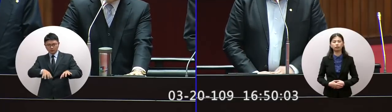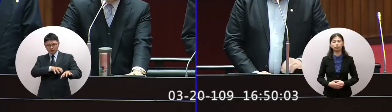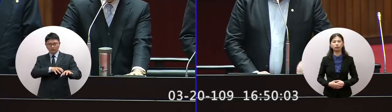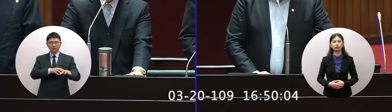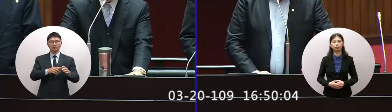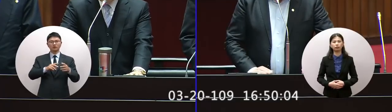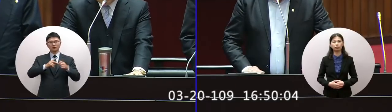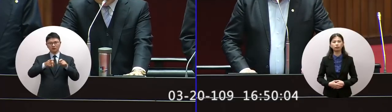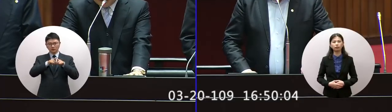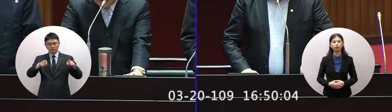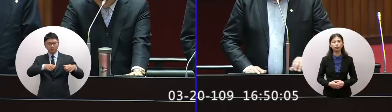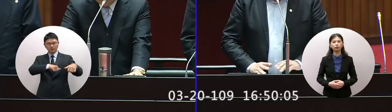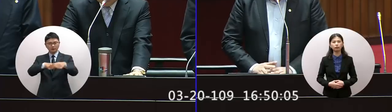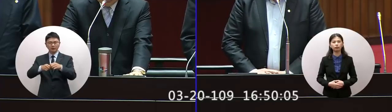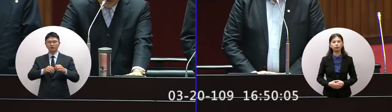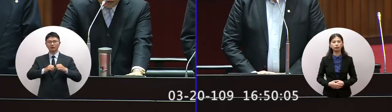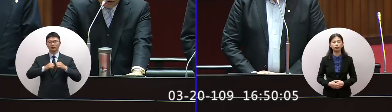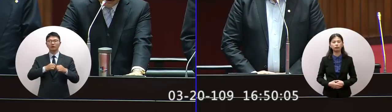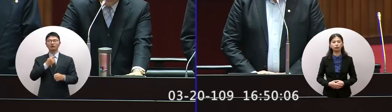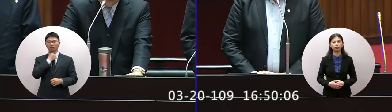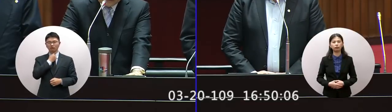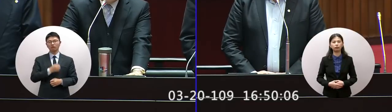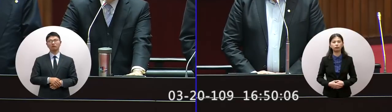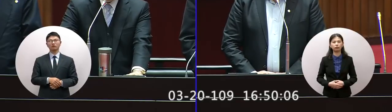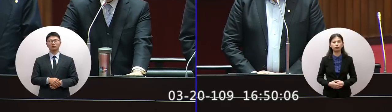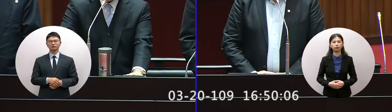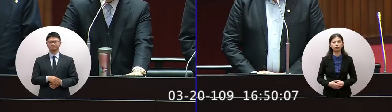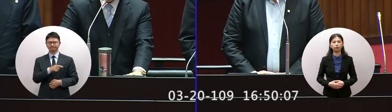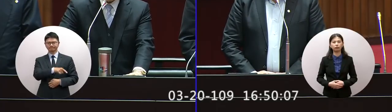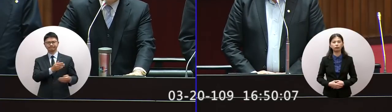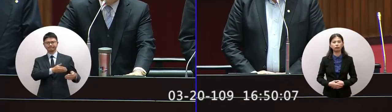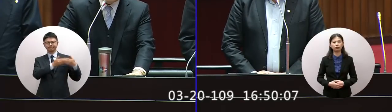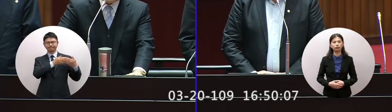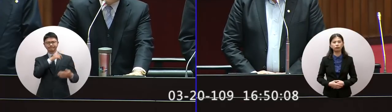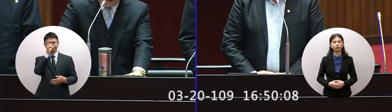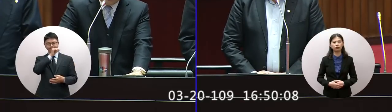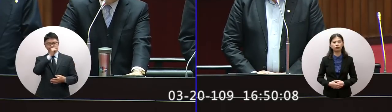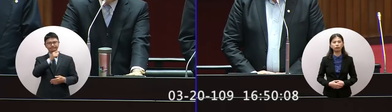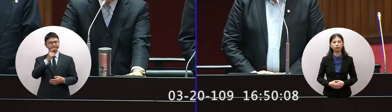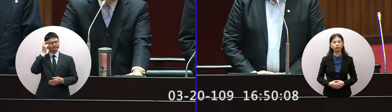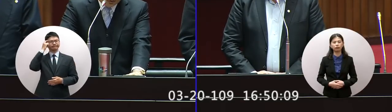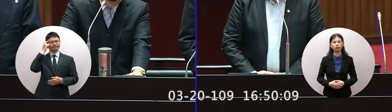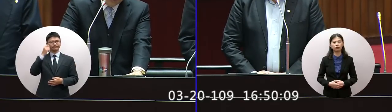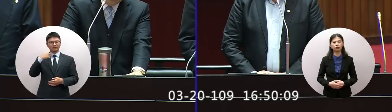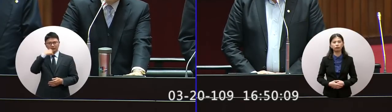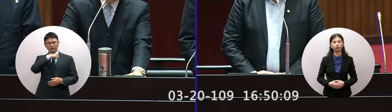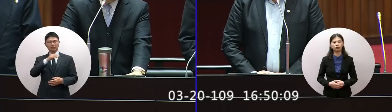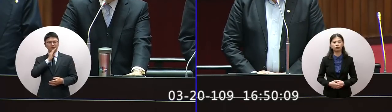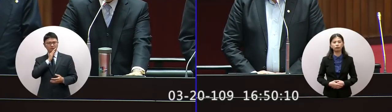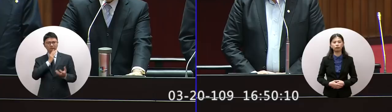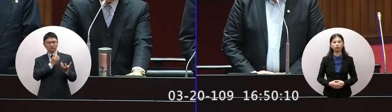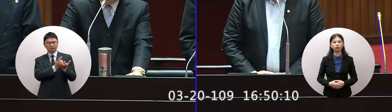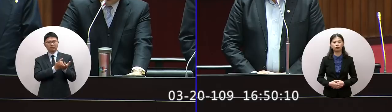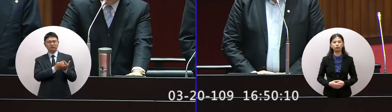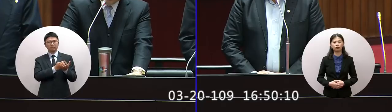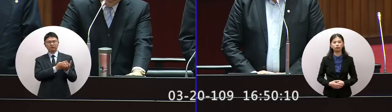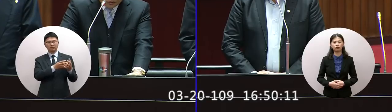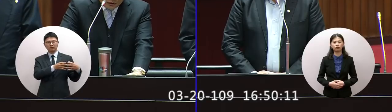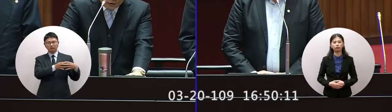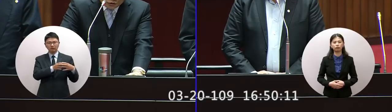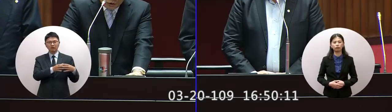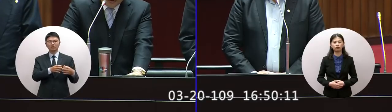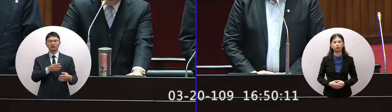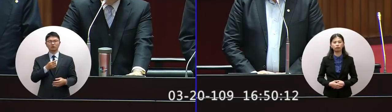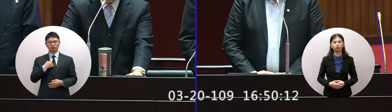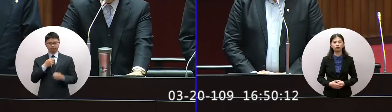但是我們看到中國一戰認為台灣是他的部分我們始終